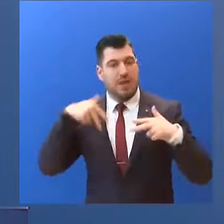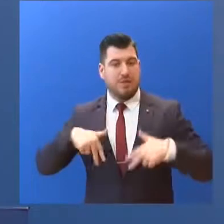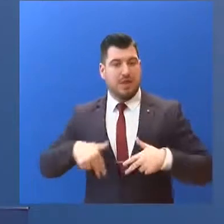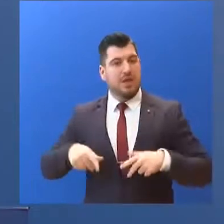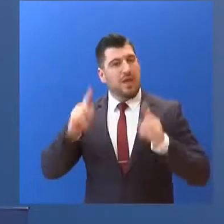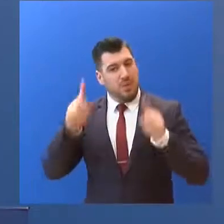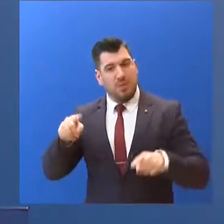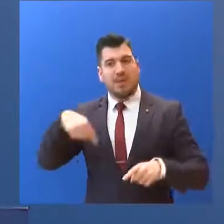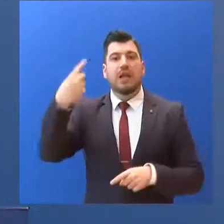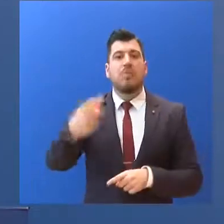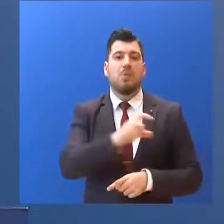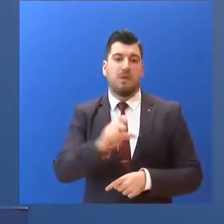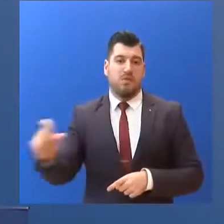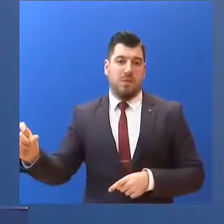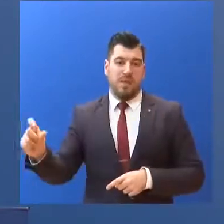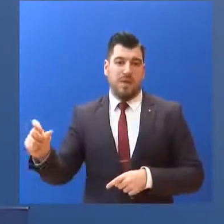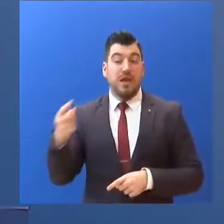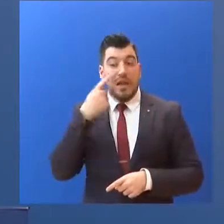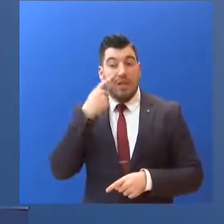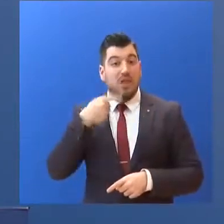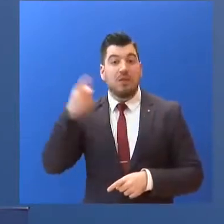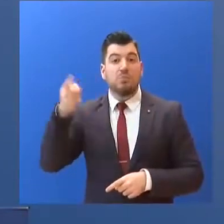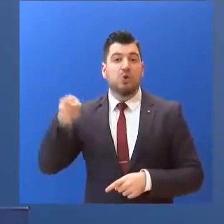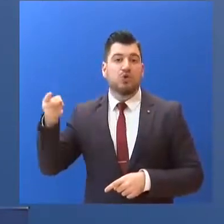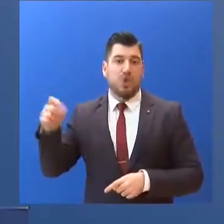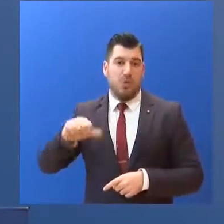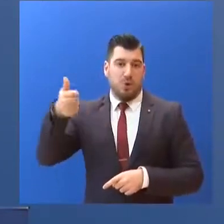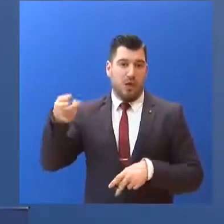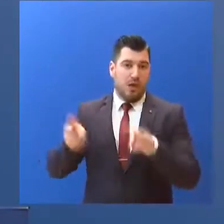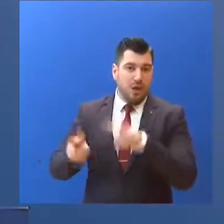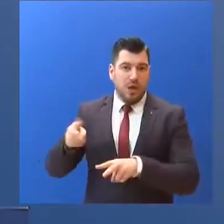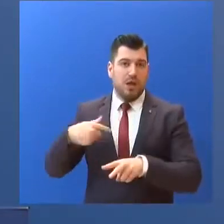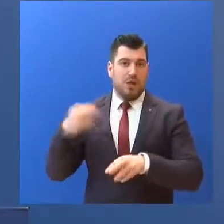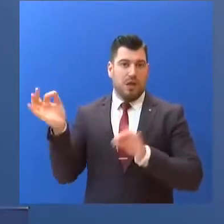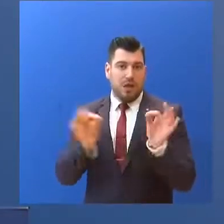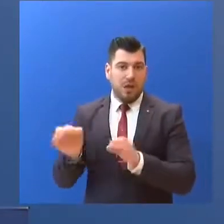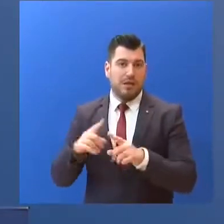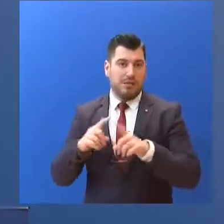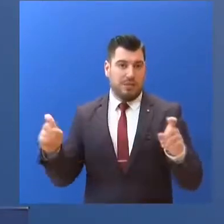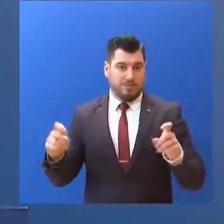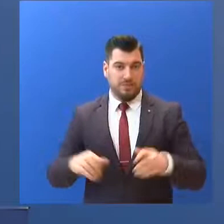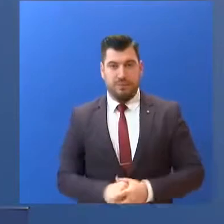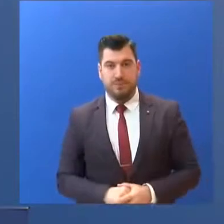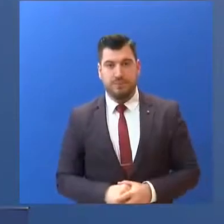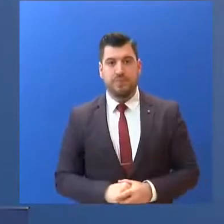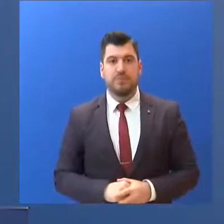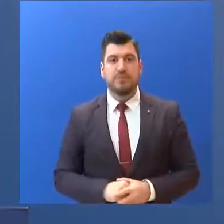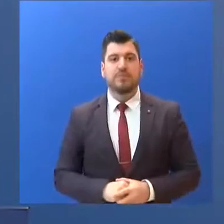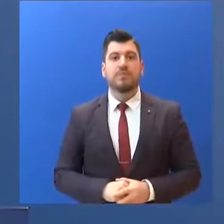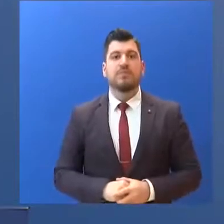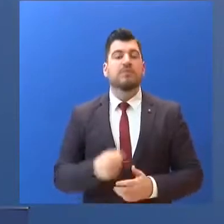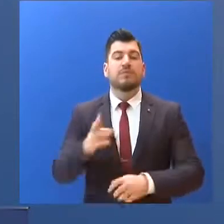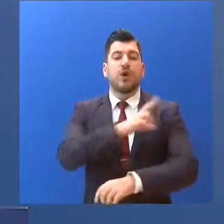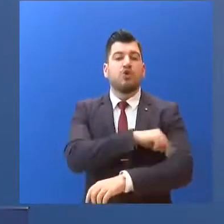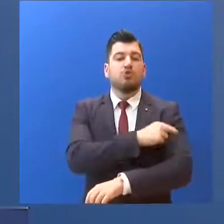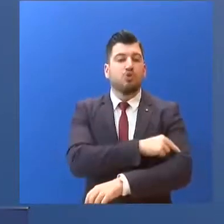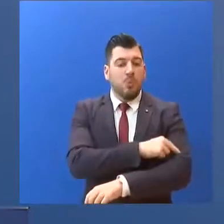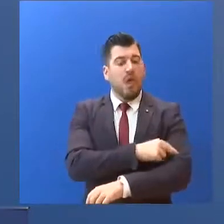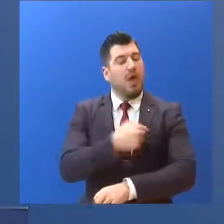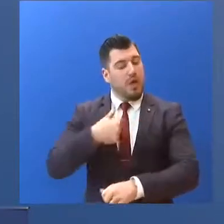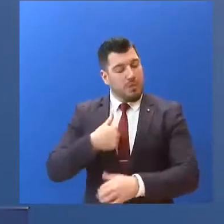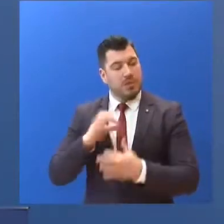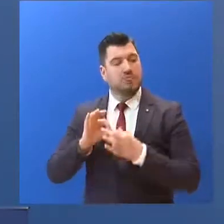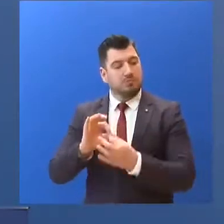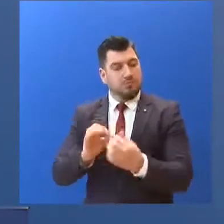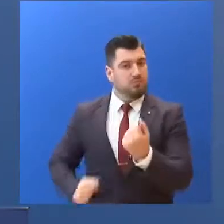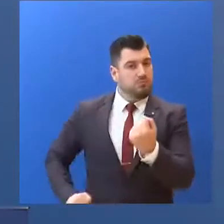επιδημιολογικών γεγονότων. Σε,τι αφορά το σύστημα υγείας... συνεχίζουμε με εντατικούς ρυθμούς... την ενίσχυσή